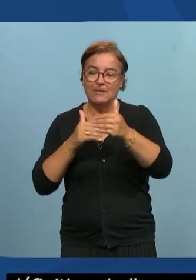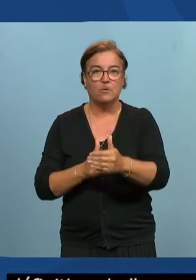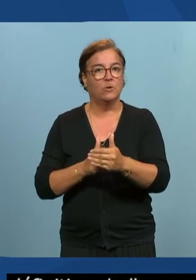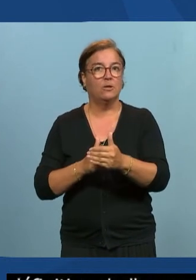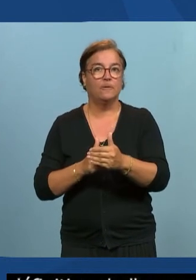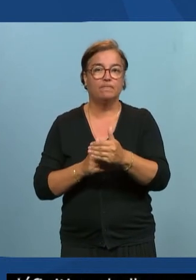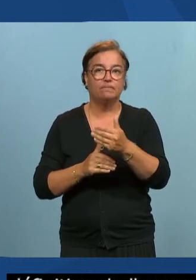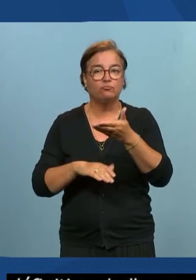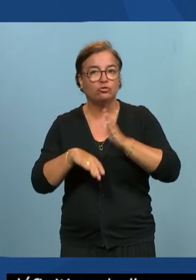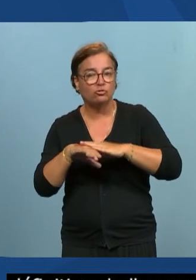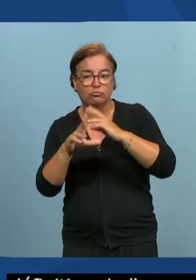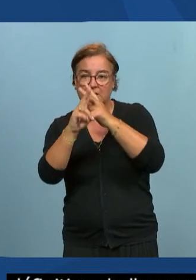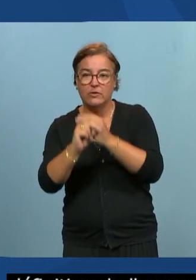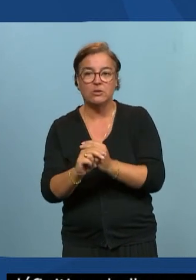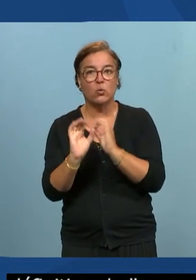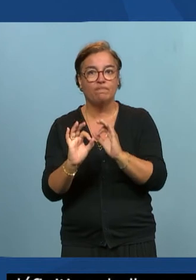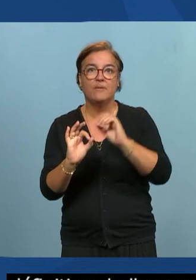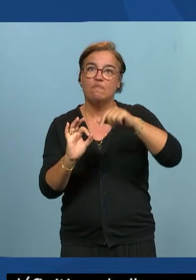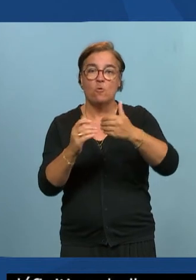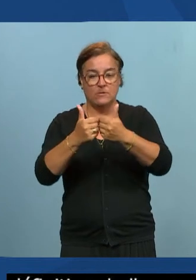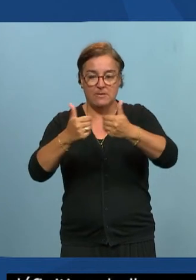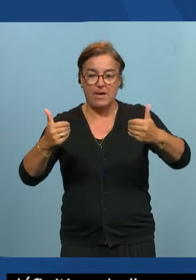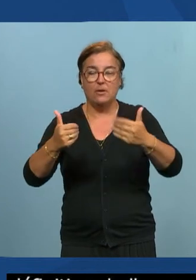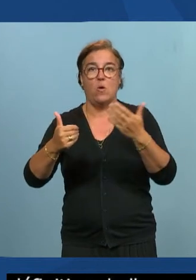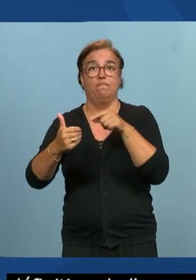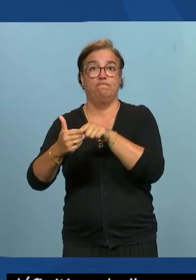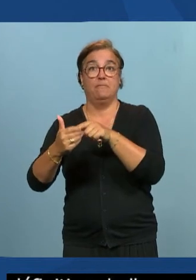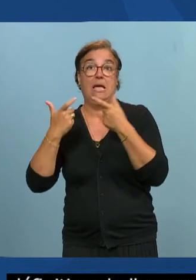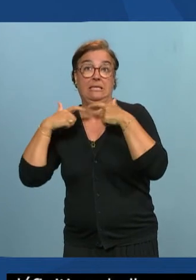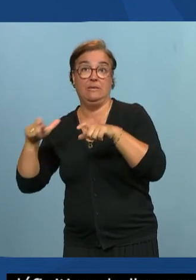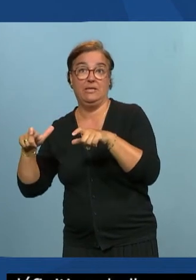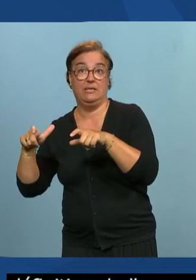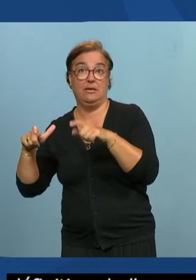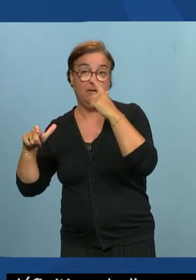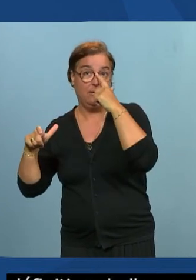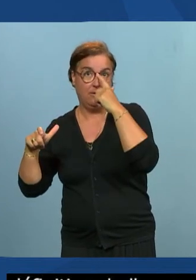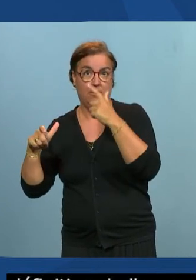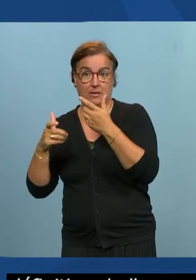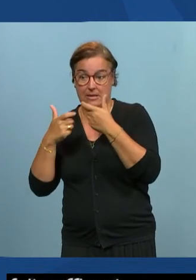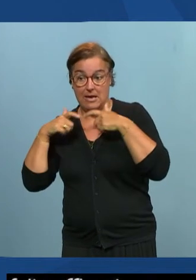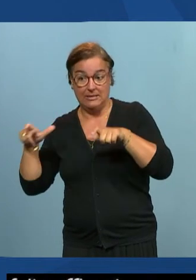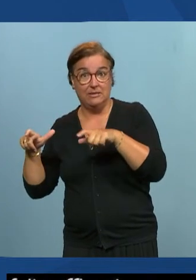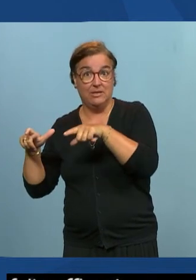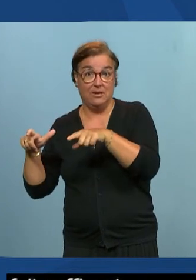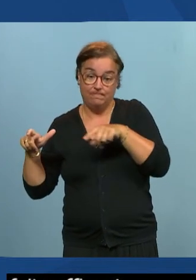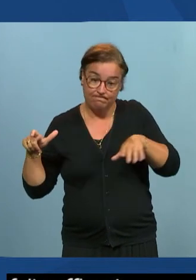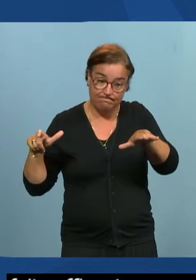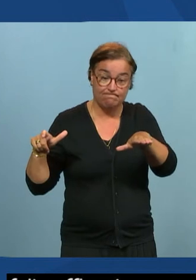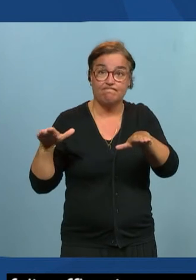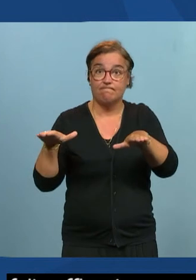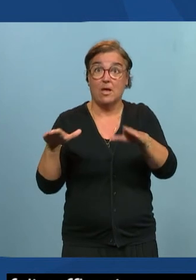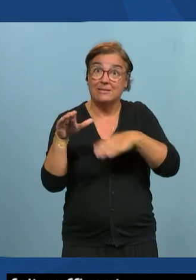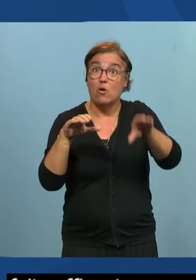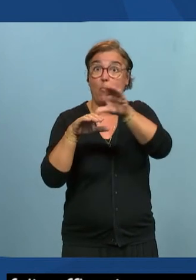pour bien séparer l'accessibilité pour bien montrer que l'accessibilité on est cousin on est complémentaire avec la qualité l'ergonomie